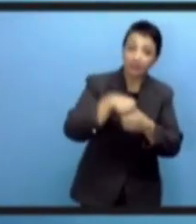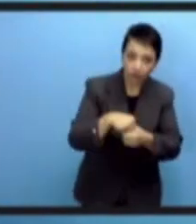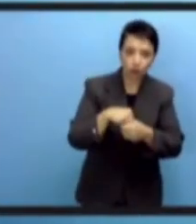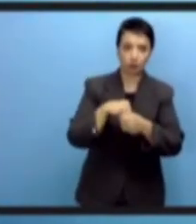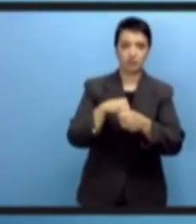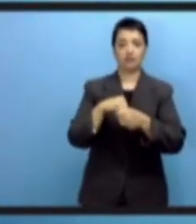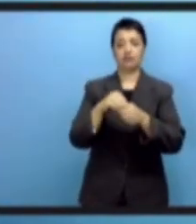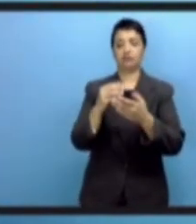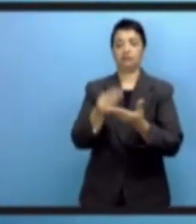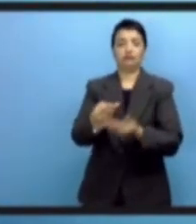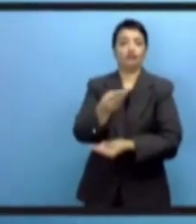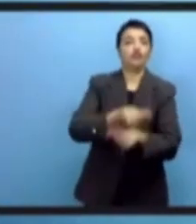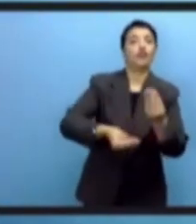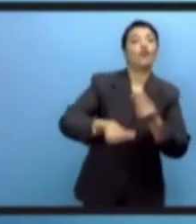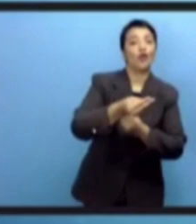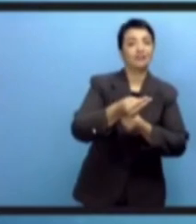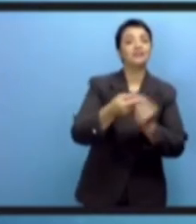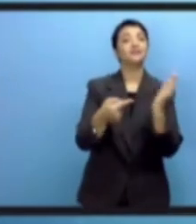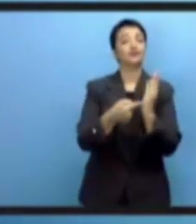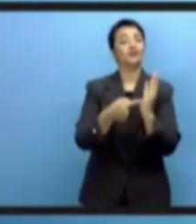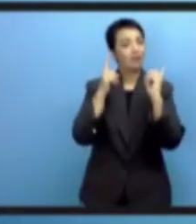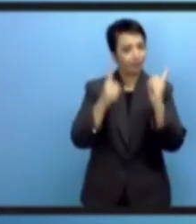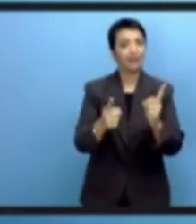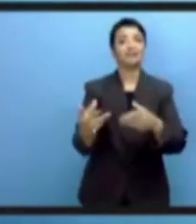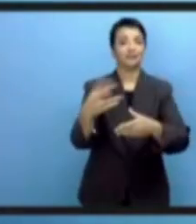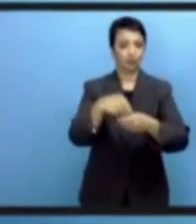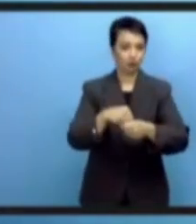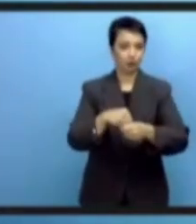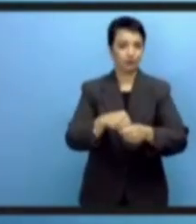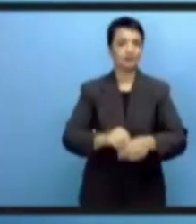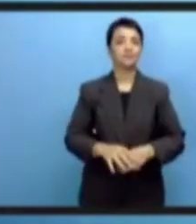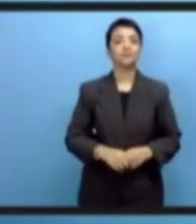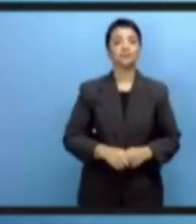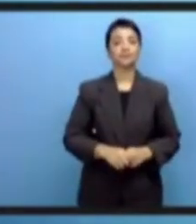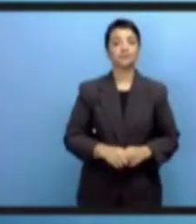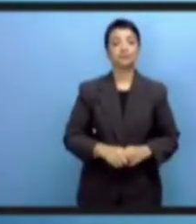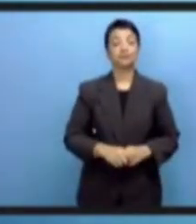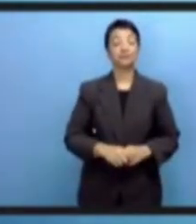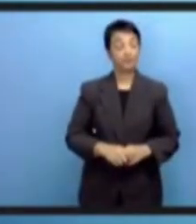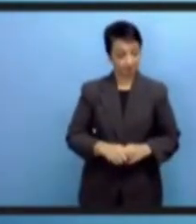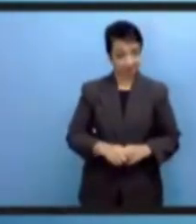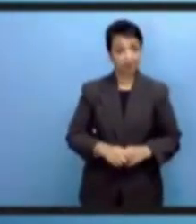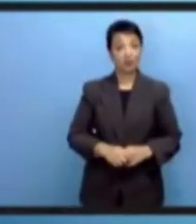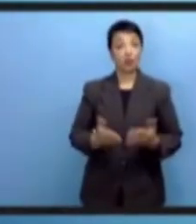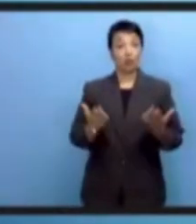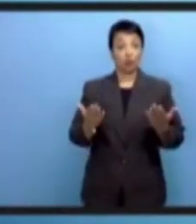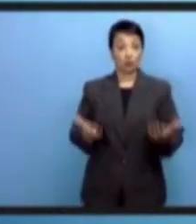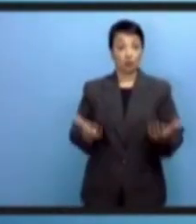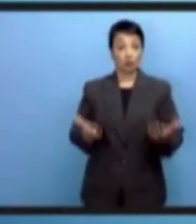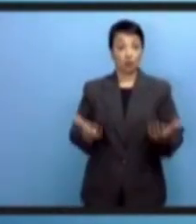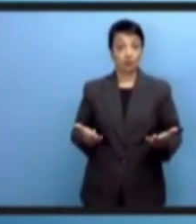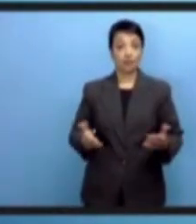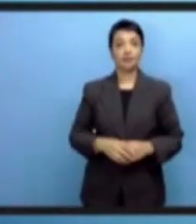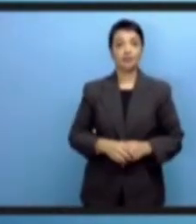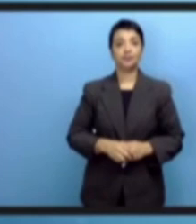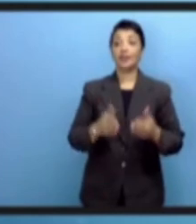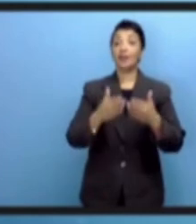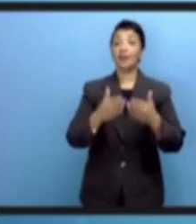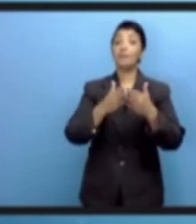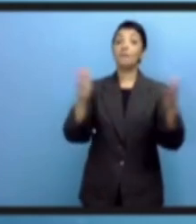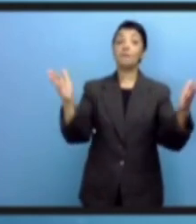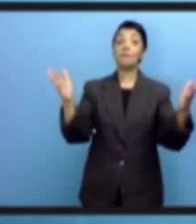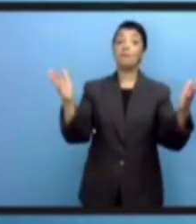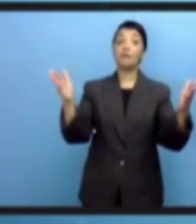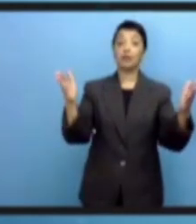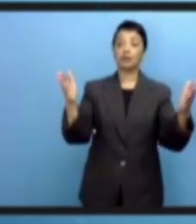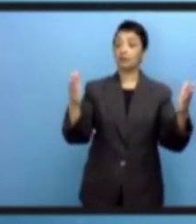очень важном приоритетном направлении, который является основой. Это инклюзивность. Участие